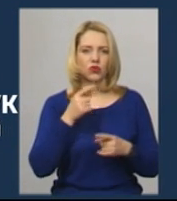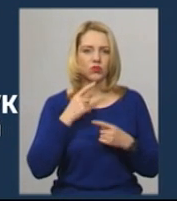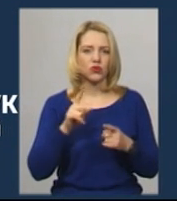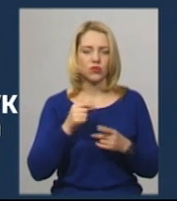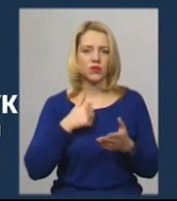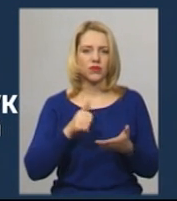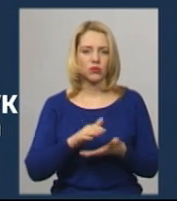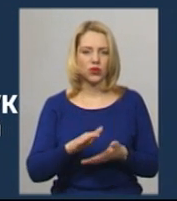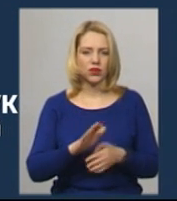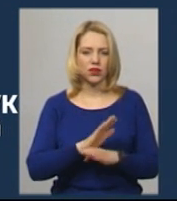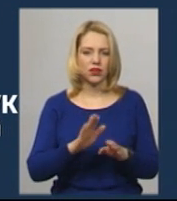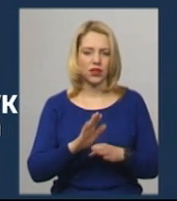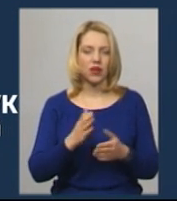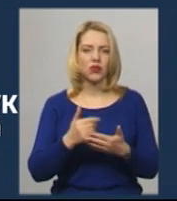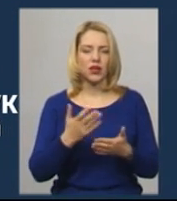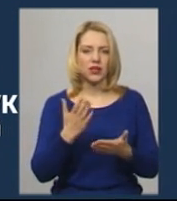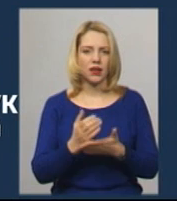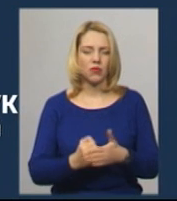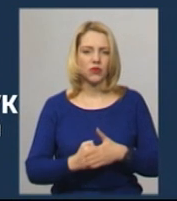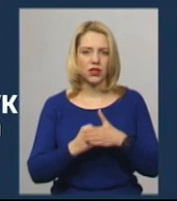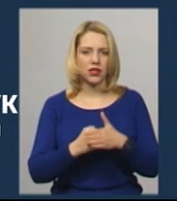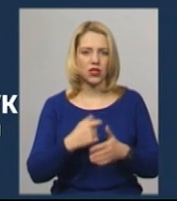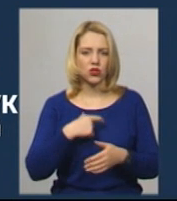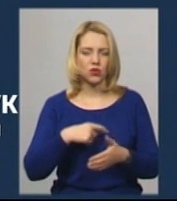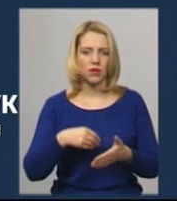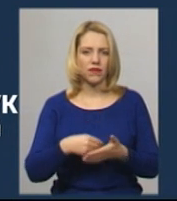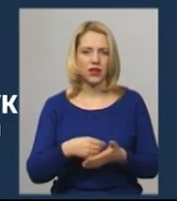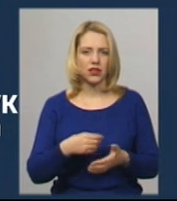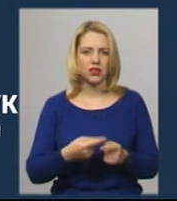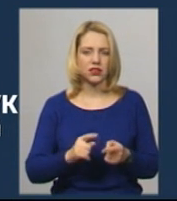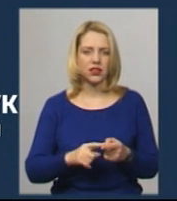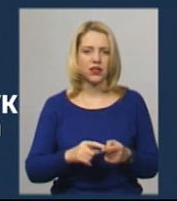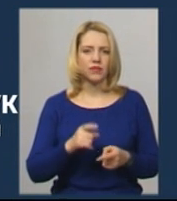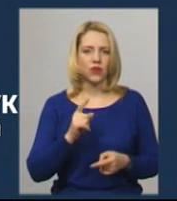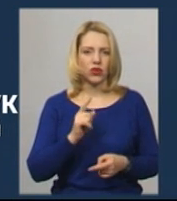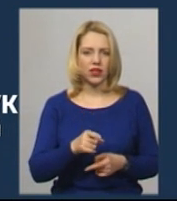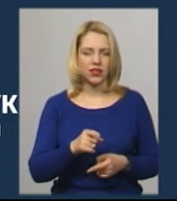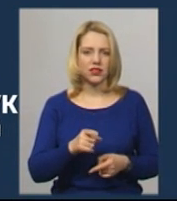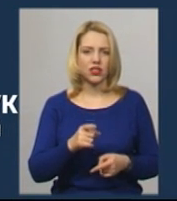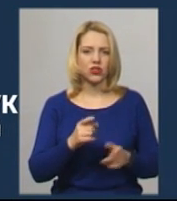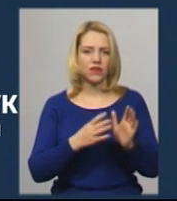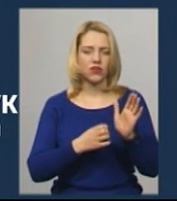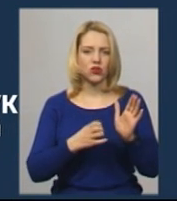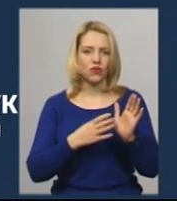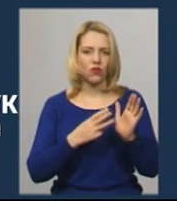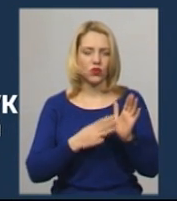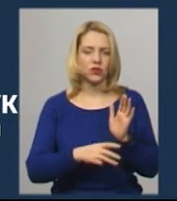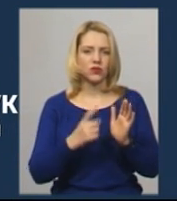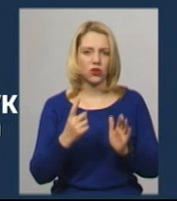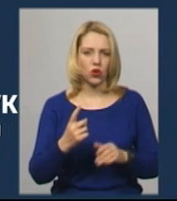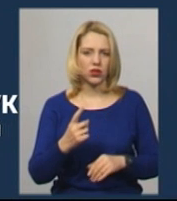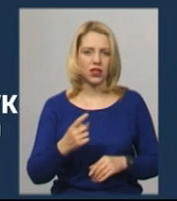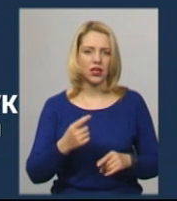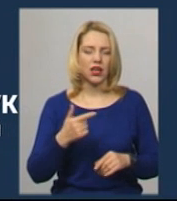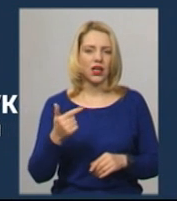на то підстави обґрунтування. Собіварки складає 1 тисяча 980 гривень 75 копійів,